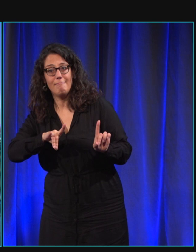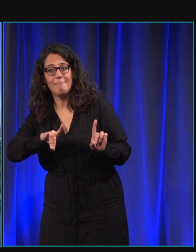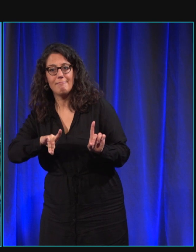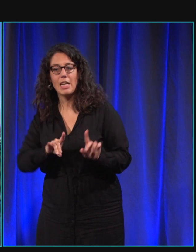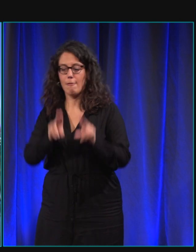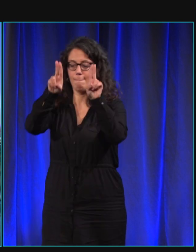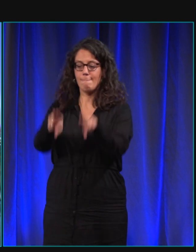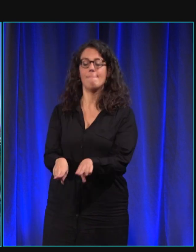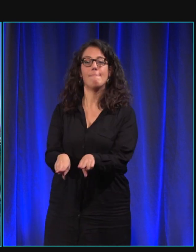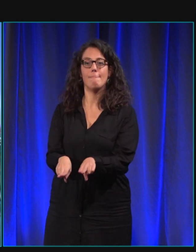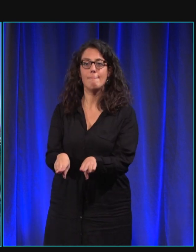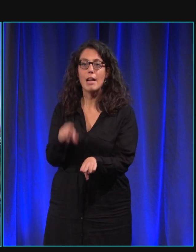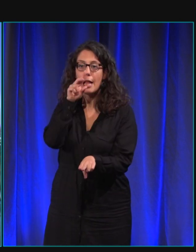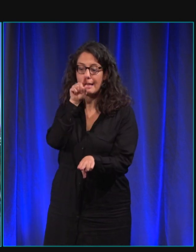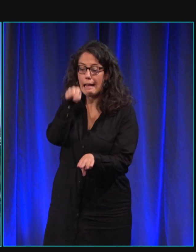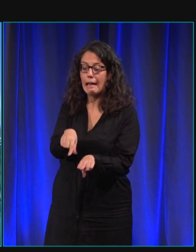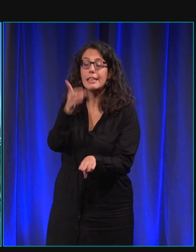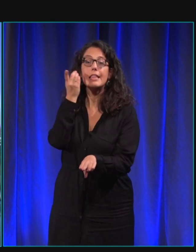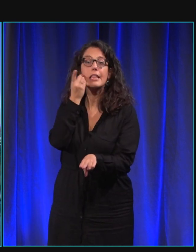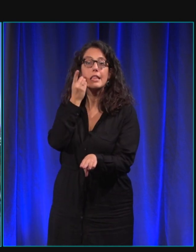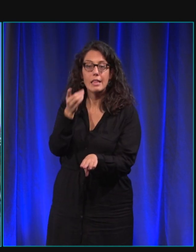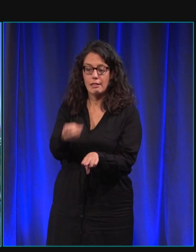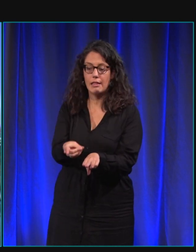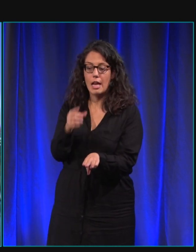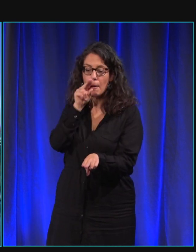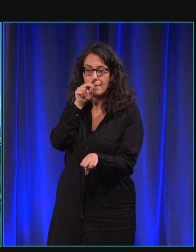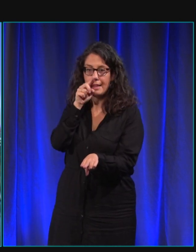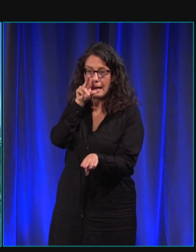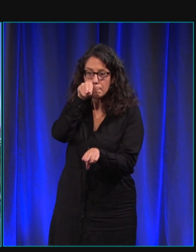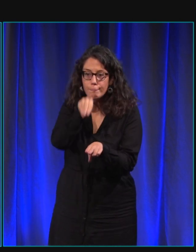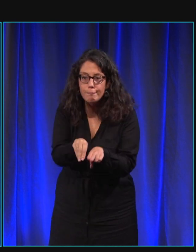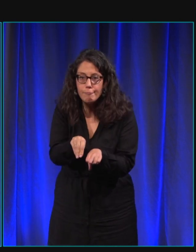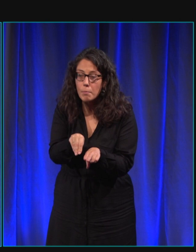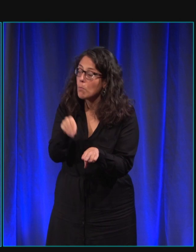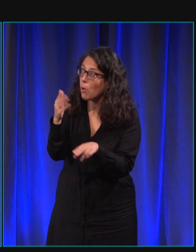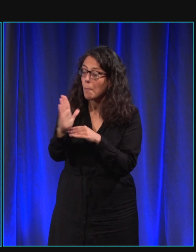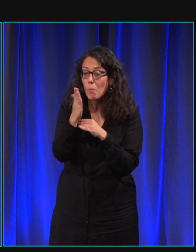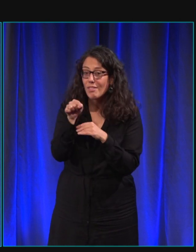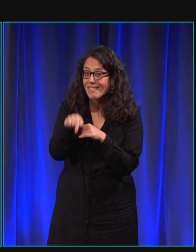siège, le nez sur le téléphone pour me dire, c'est ça, c'est là que ça sonne. Voilà. Voilà, j'ai fait le tour